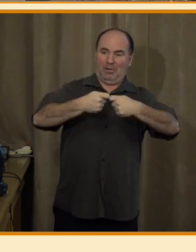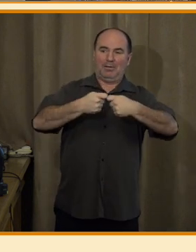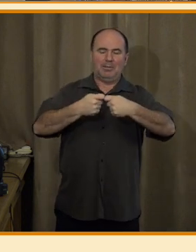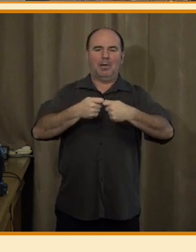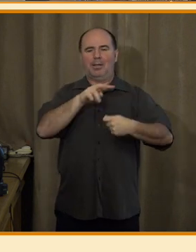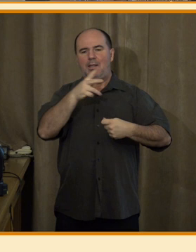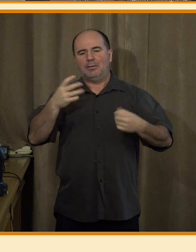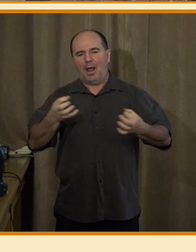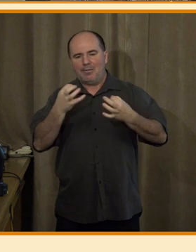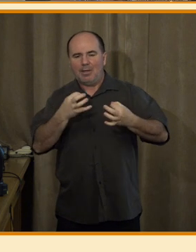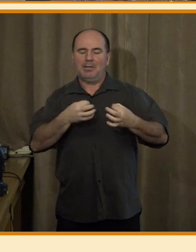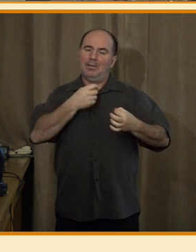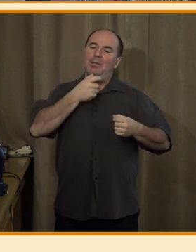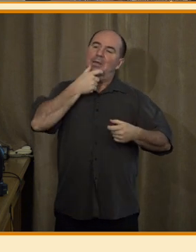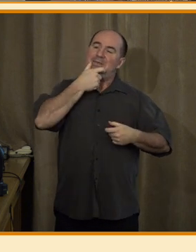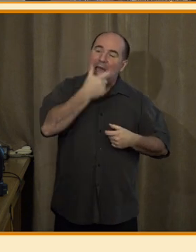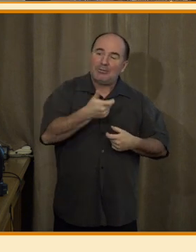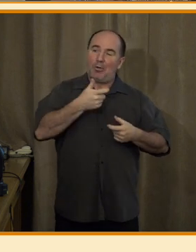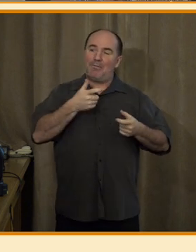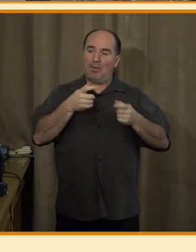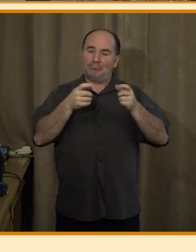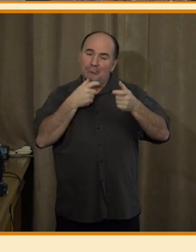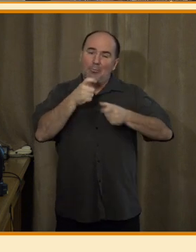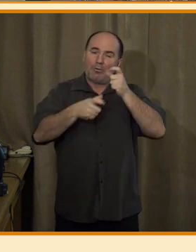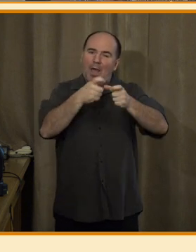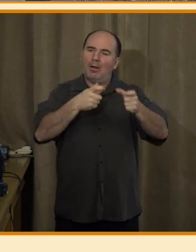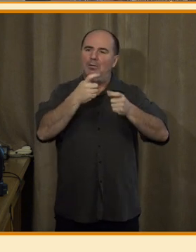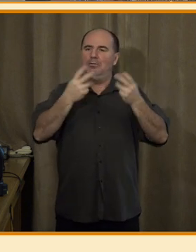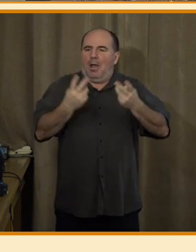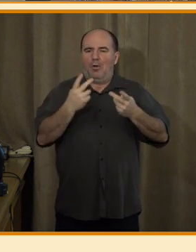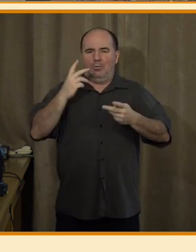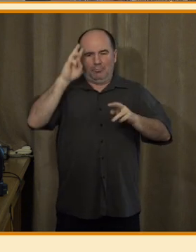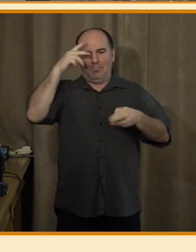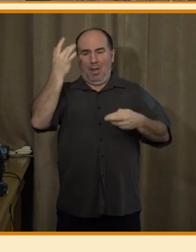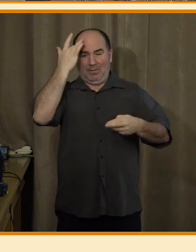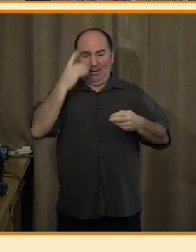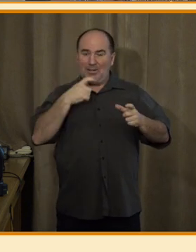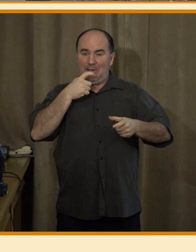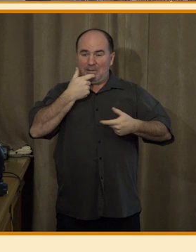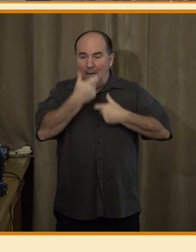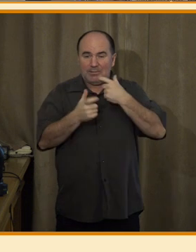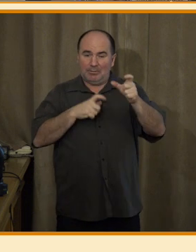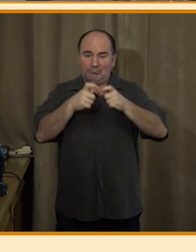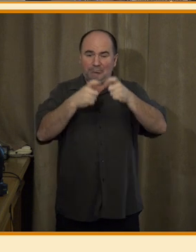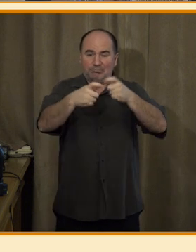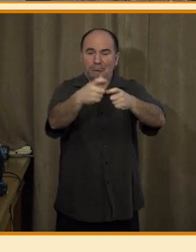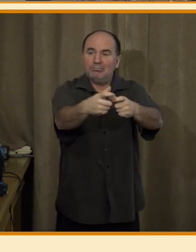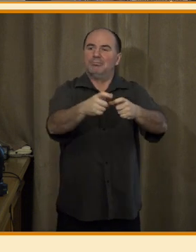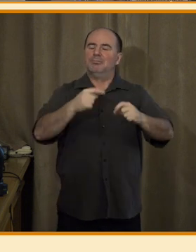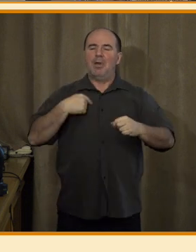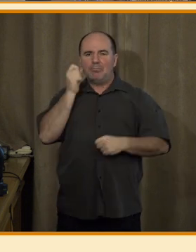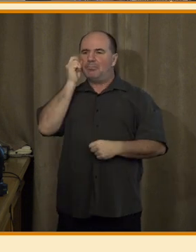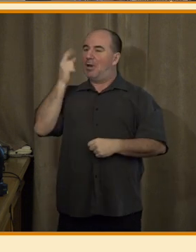nasazeny jazykové modely, zkoušeli už předtím, tak jsme byli velmi překvapeni tím, jak přesvědčivě